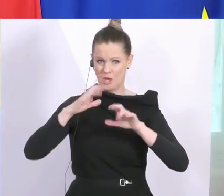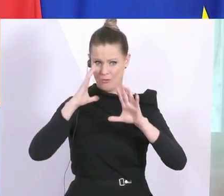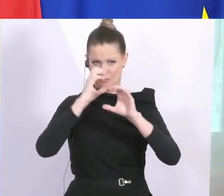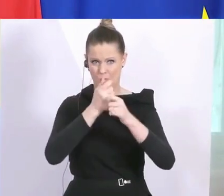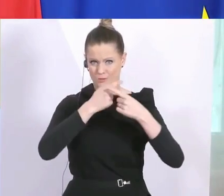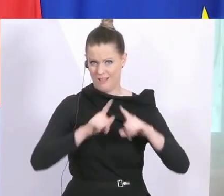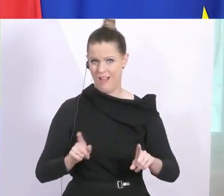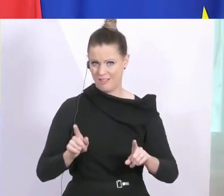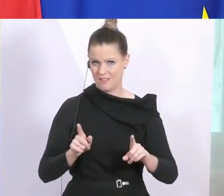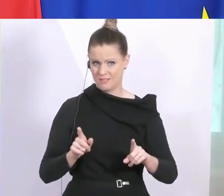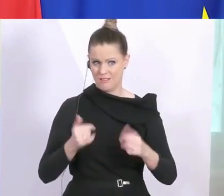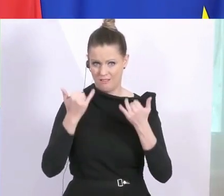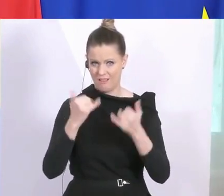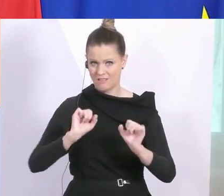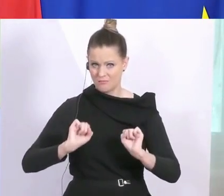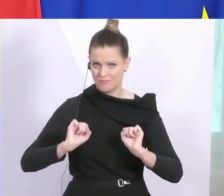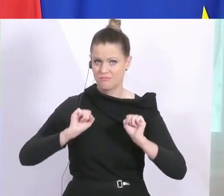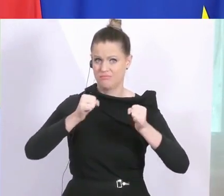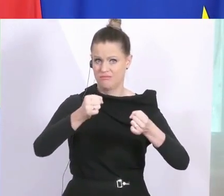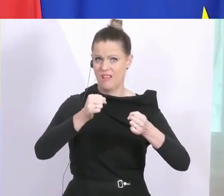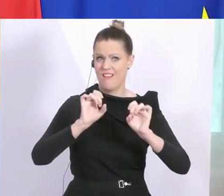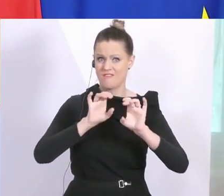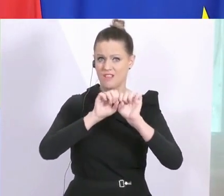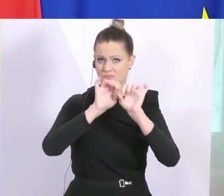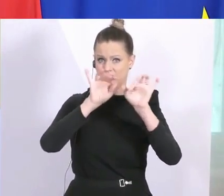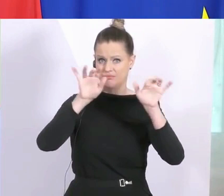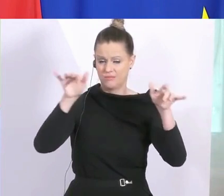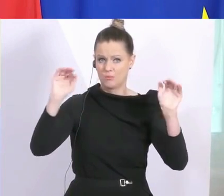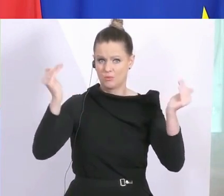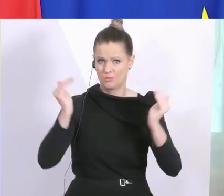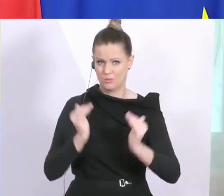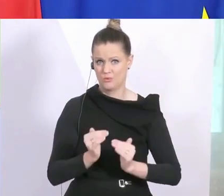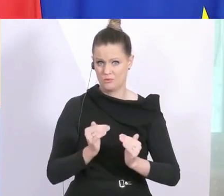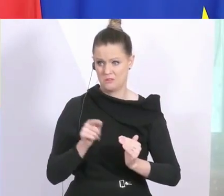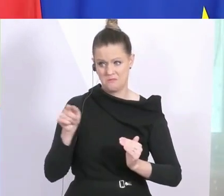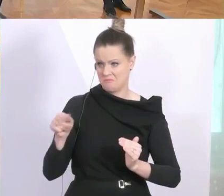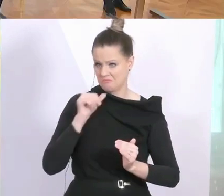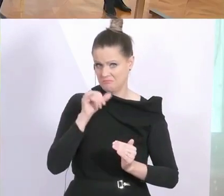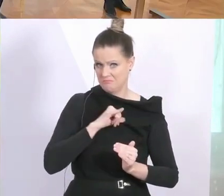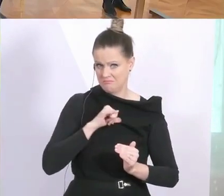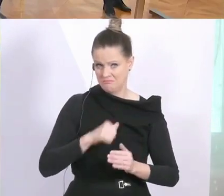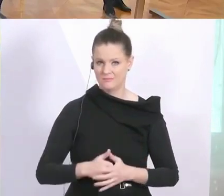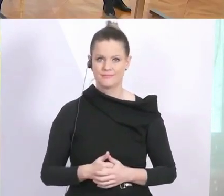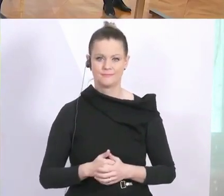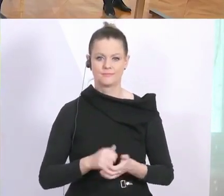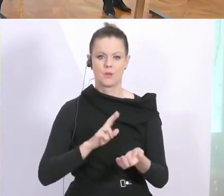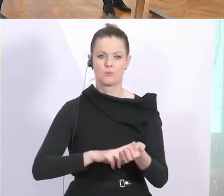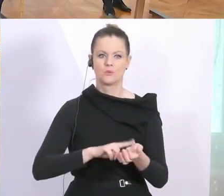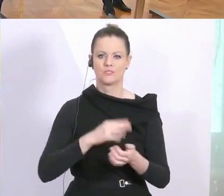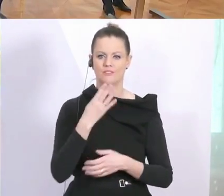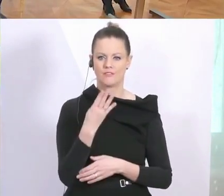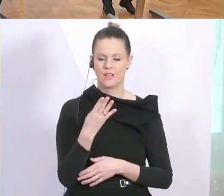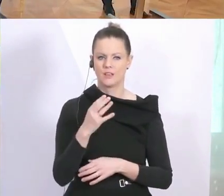ganz klar nämlich alles zu tun, um die Ausbreitung zu verhindern. Dankeschön. Puls 4 und dann